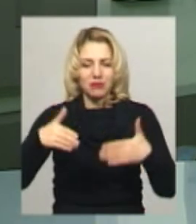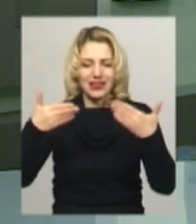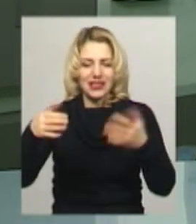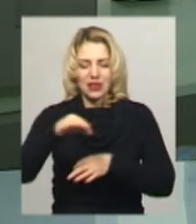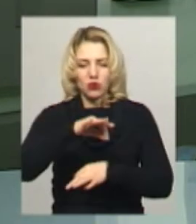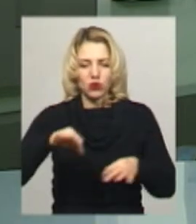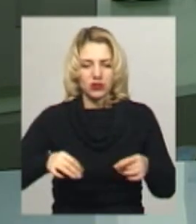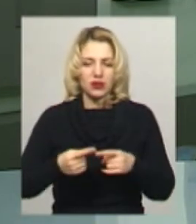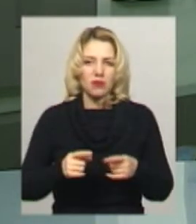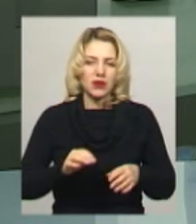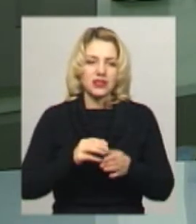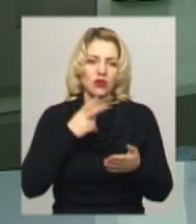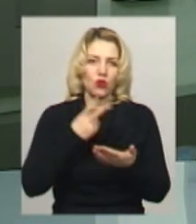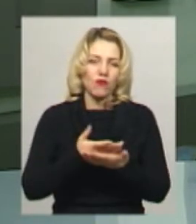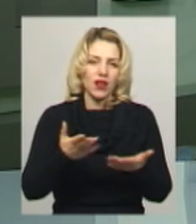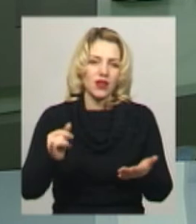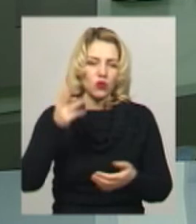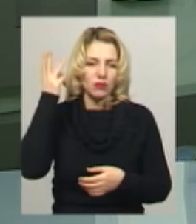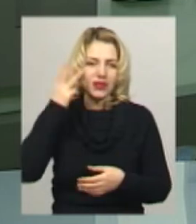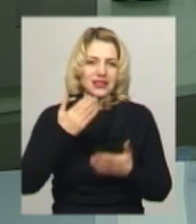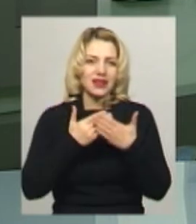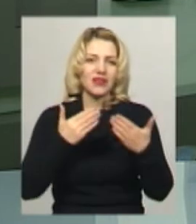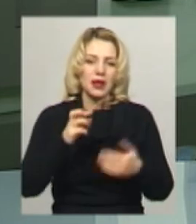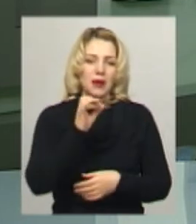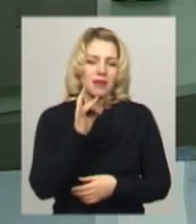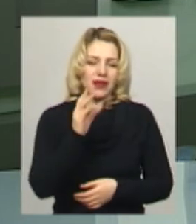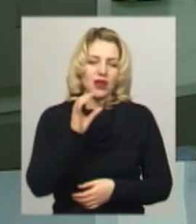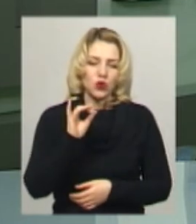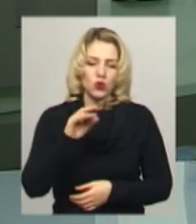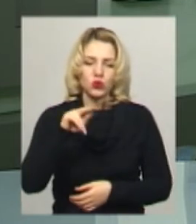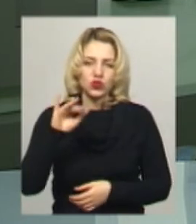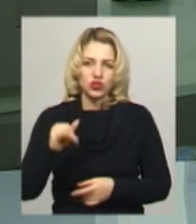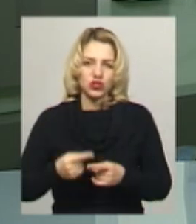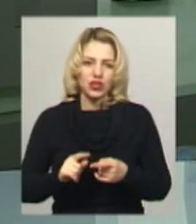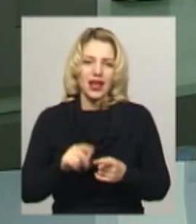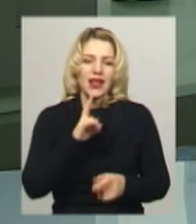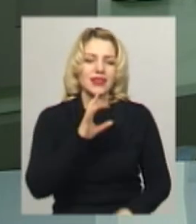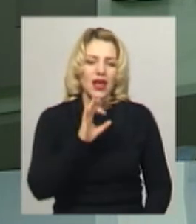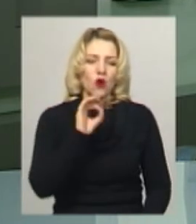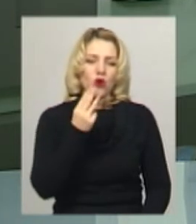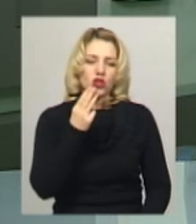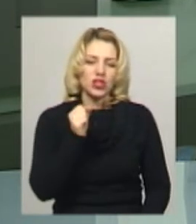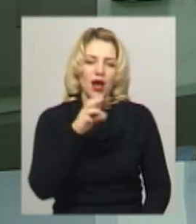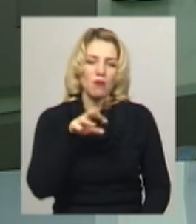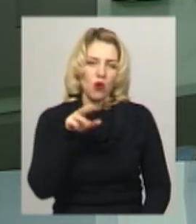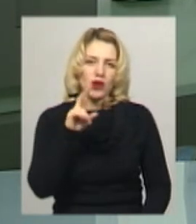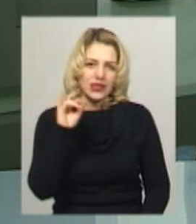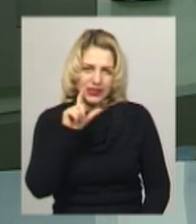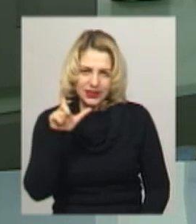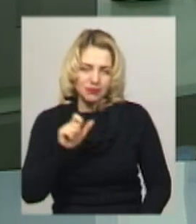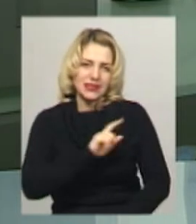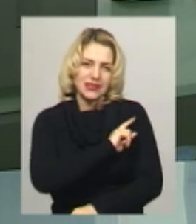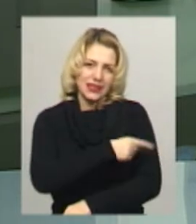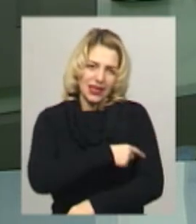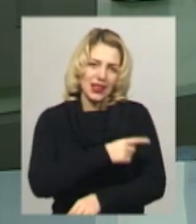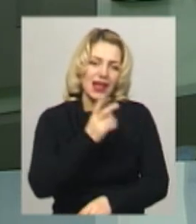«Берючий» презентували у Хмельницькому. Виставка «Берючий 018. Неошаманізм. Сила ритуалу» відкрилася в обласному художньому